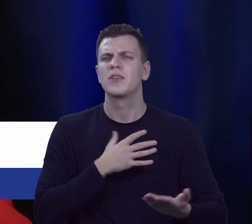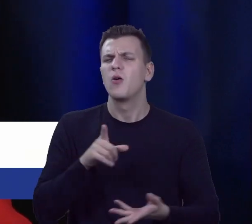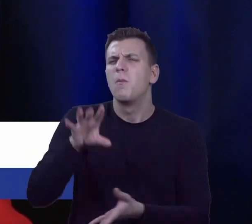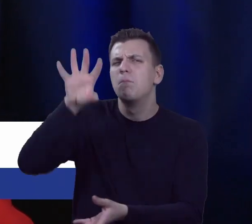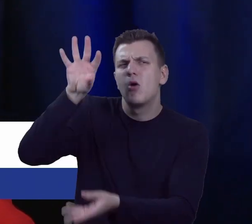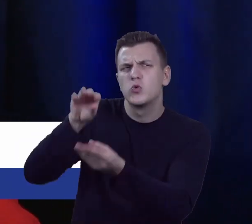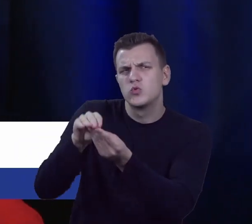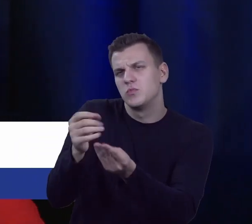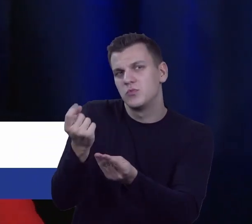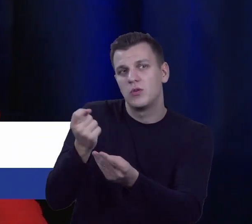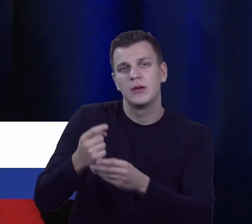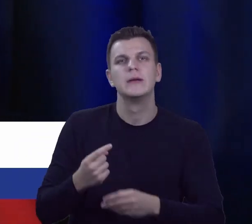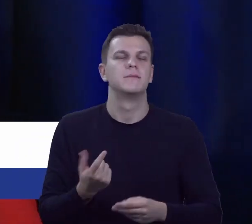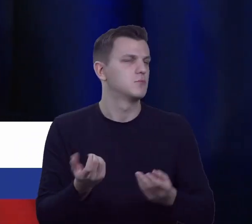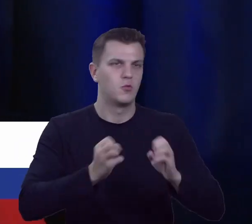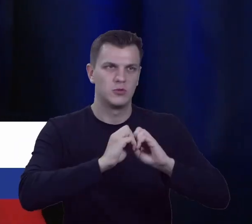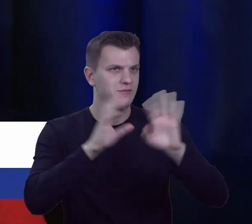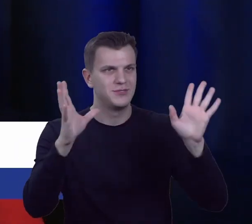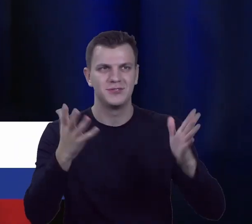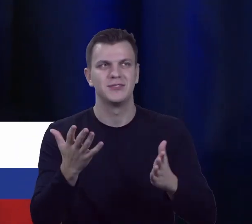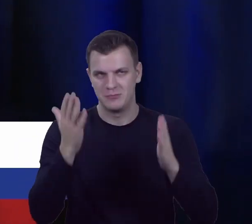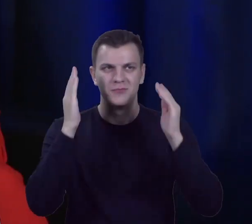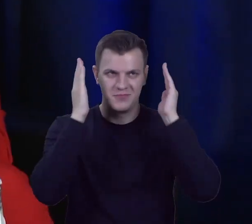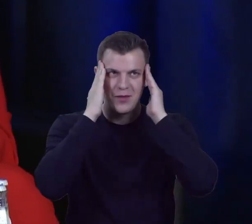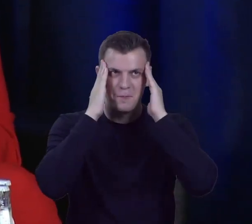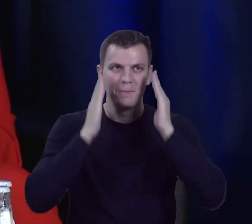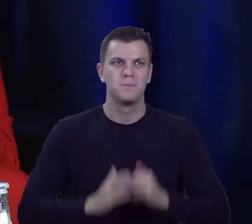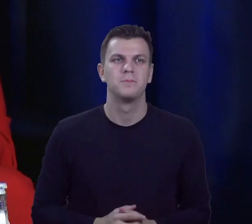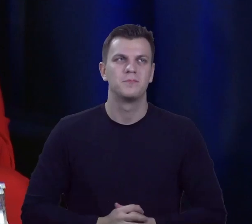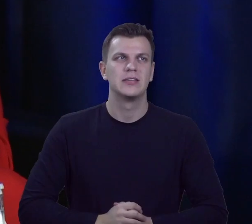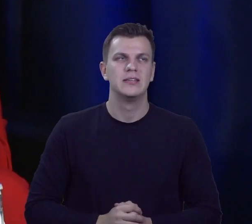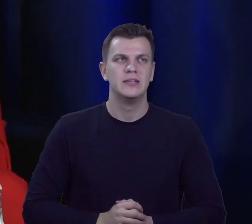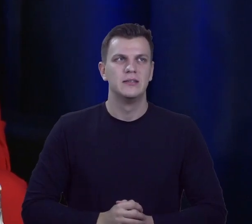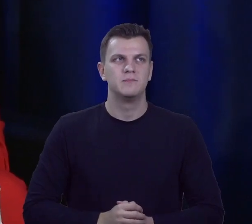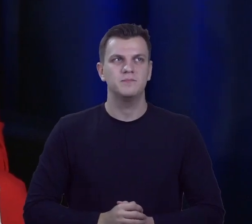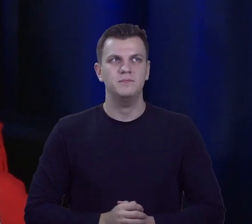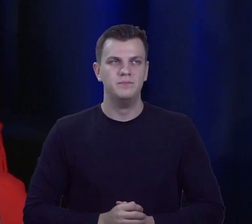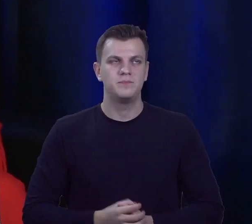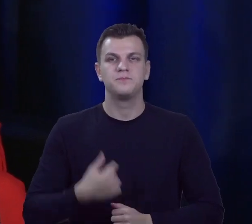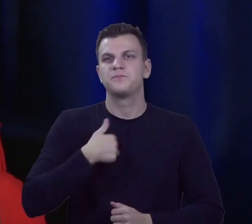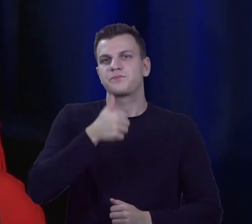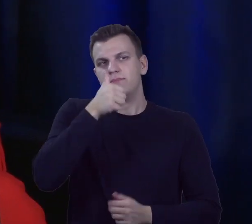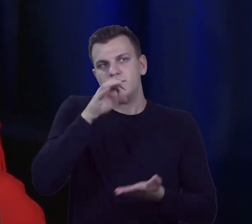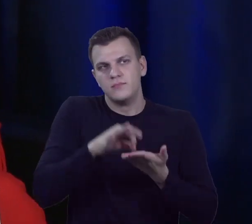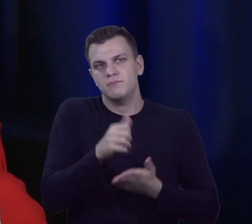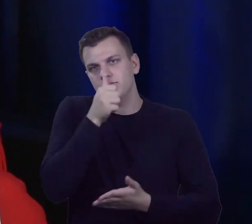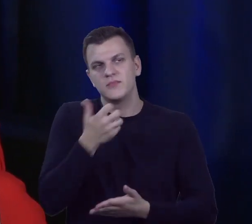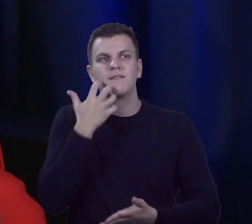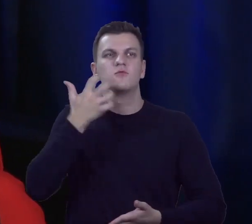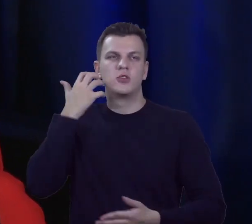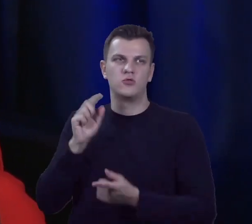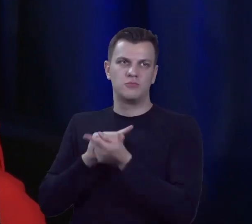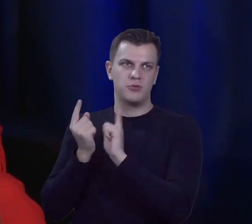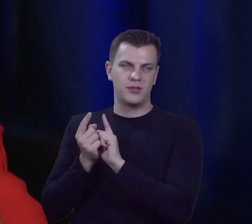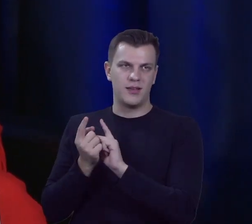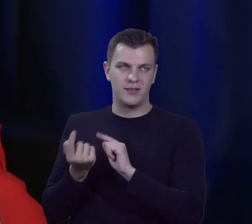Podsumowanie. Tak, oczywiście mam tego świadomość. Nie mogłam uczestniczyć we wcześniejszych spotkaniach. Myślę, że